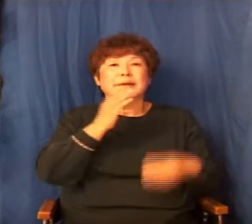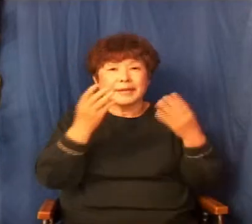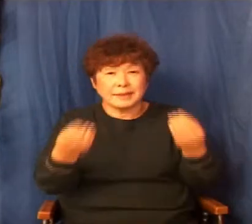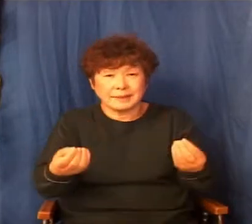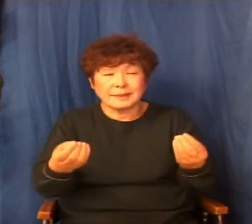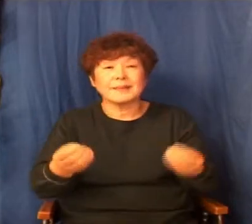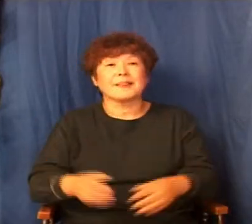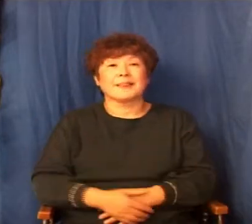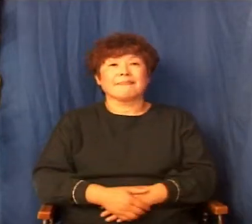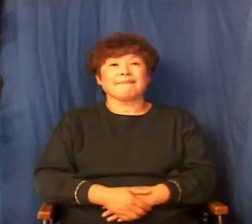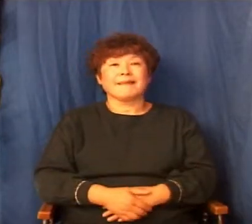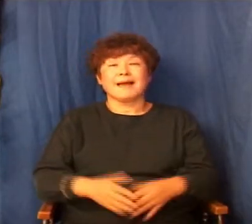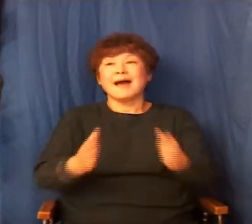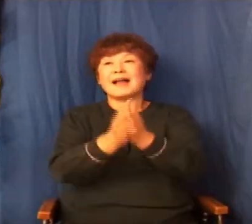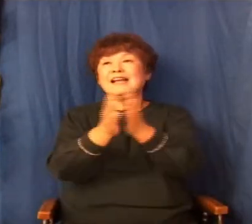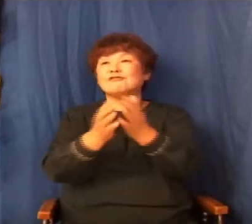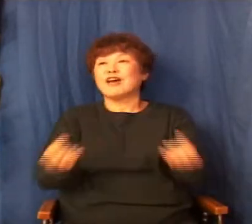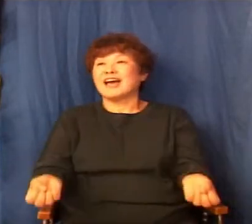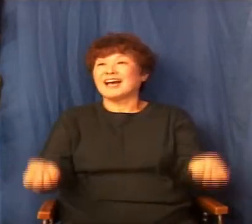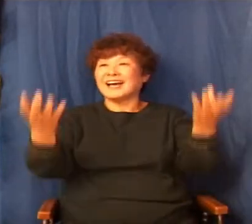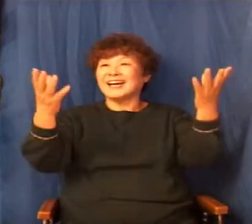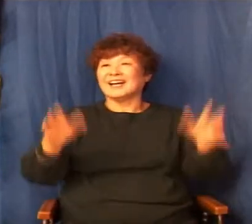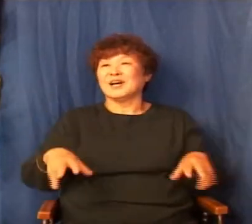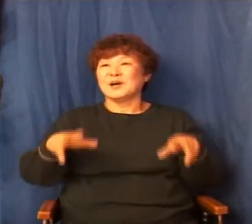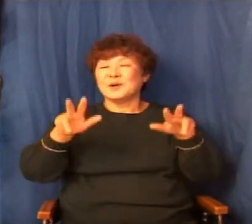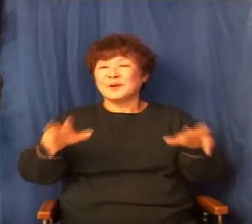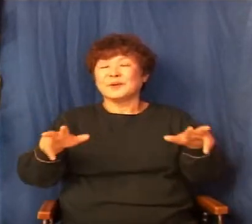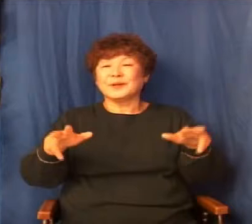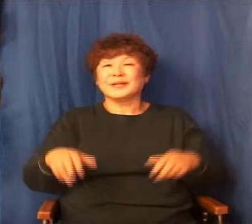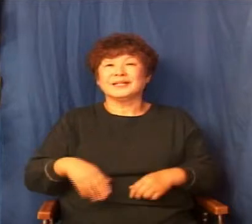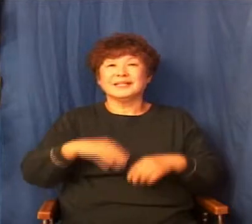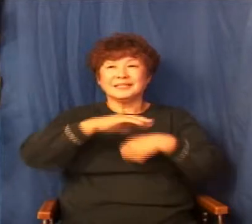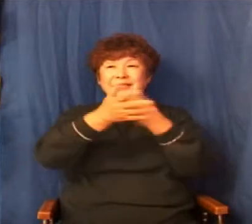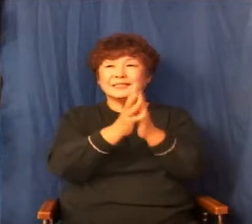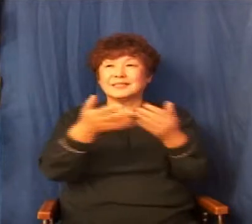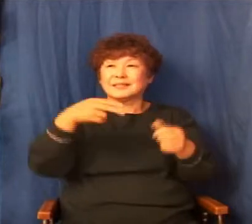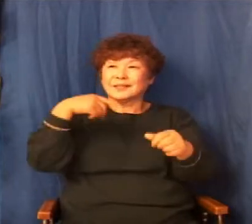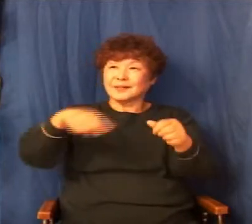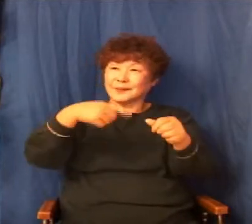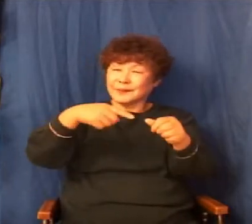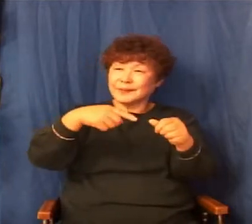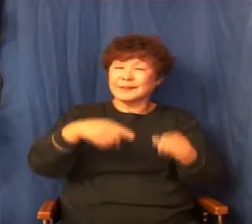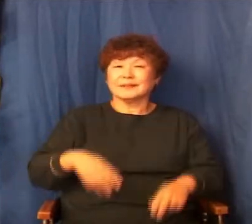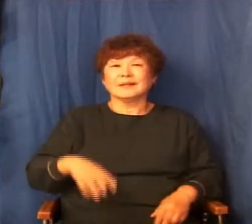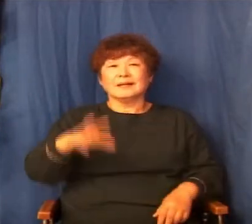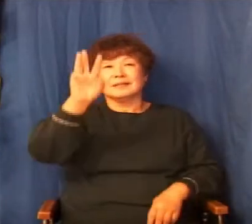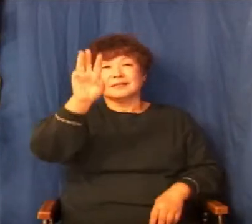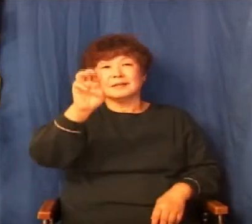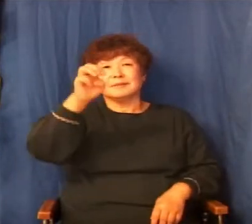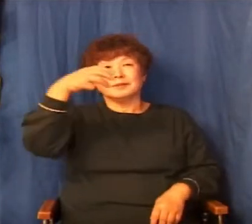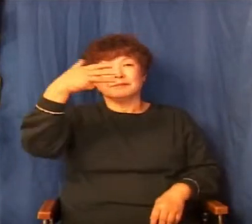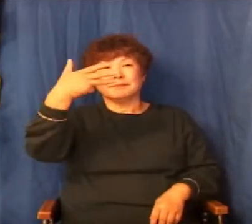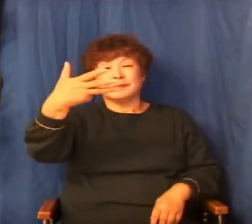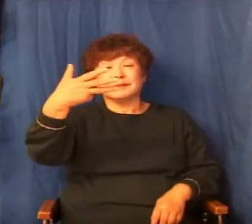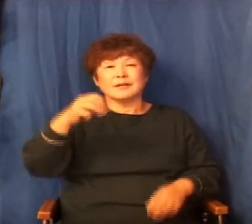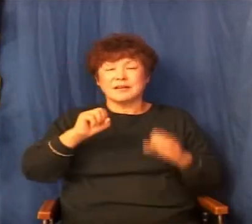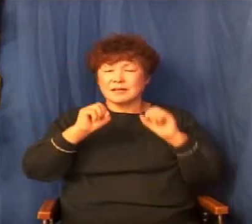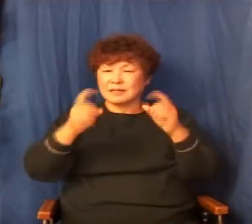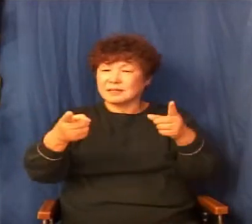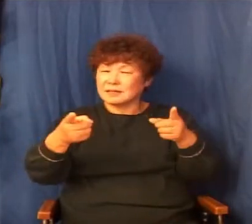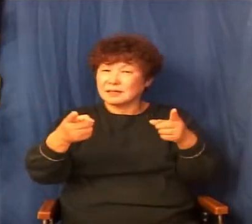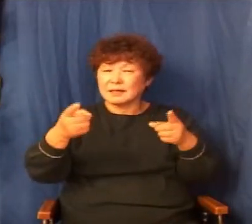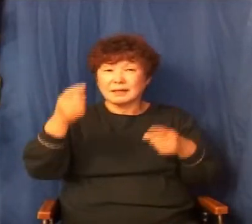할렐루야 오늘은 바이블 코칭 시리즈 38번째로 기회인가